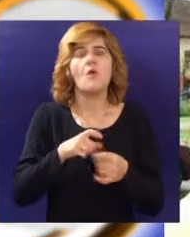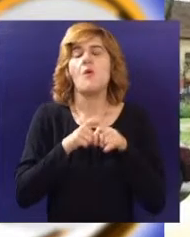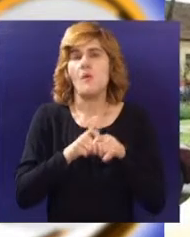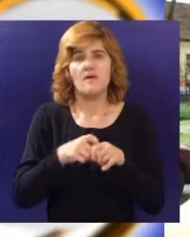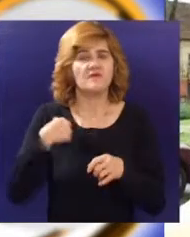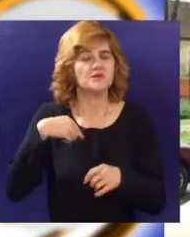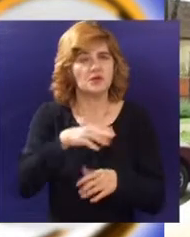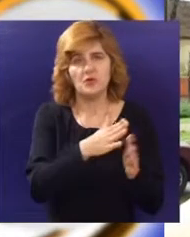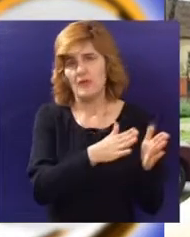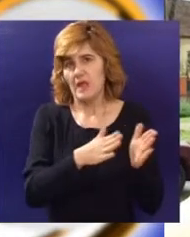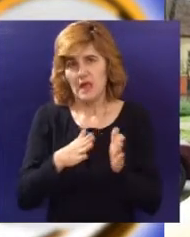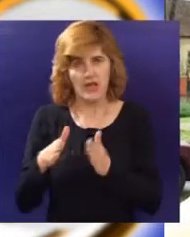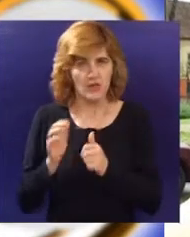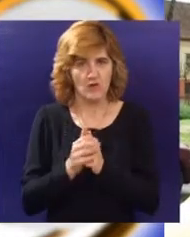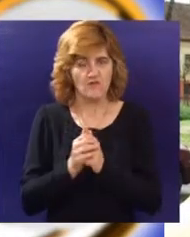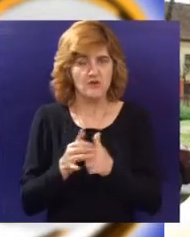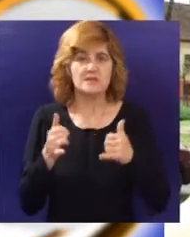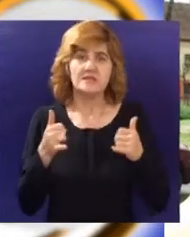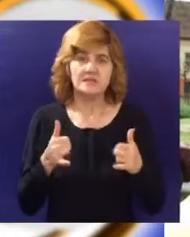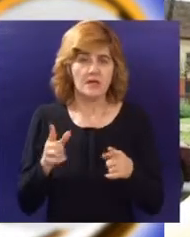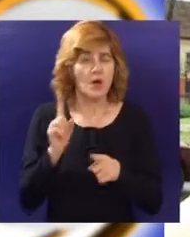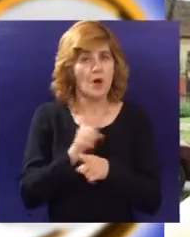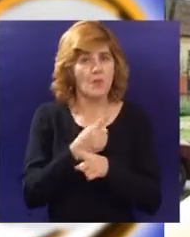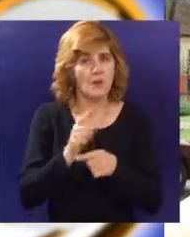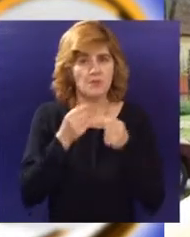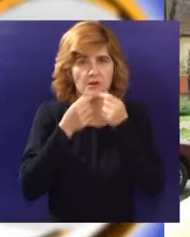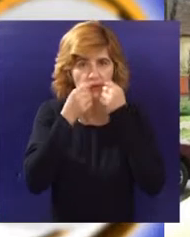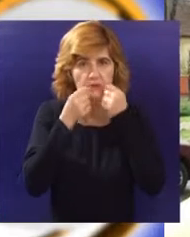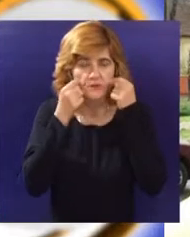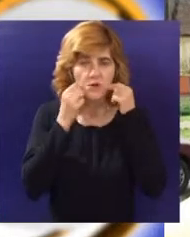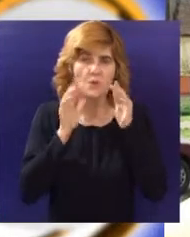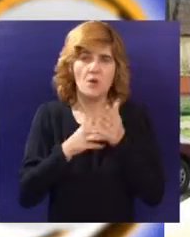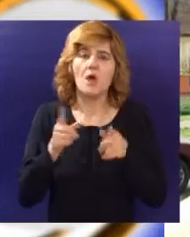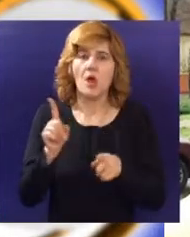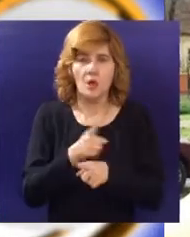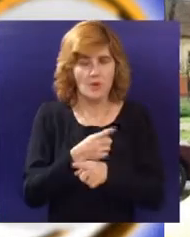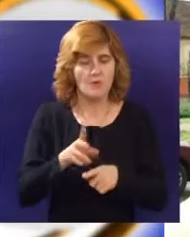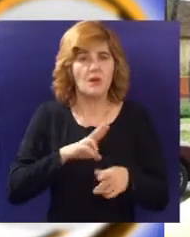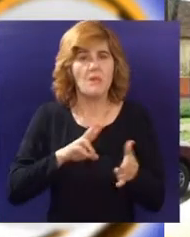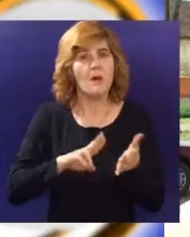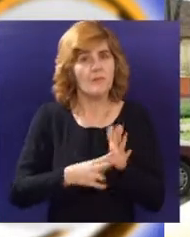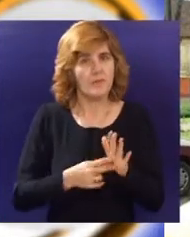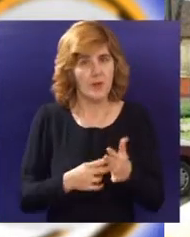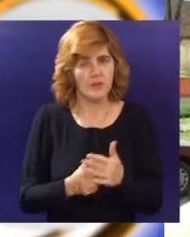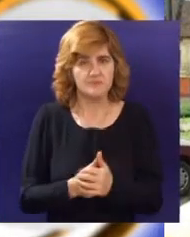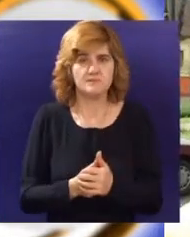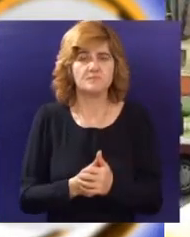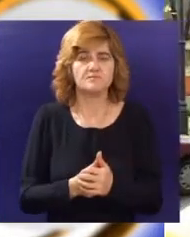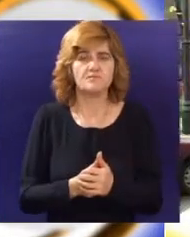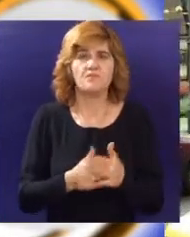Obavezno. Redovno vodimo i sad smo u fazi opravljanja, moramo da popravimo baš imam promensovi do njim.